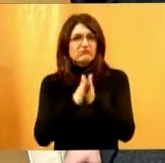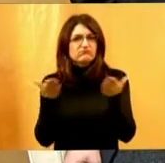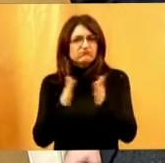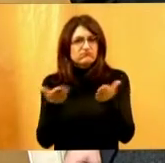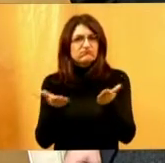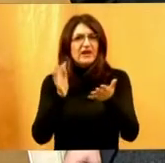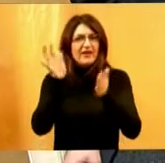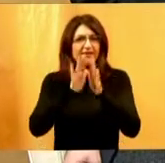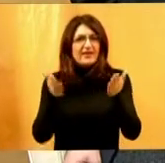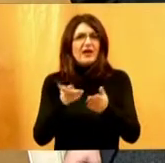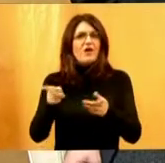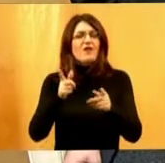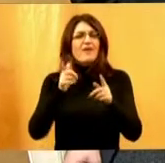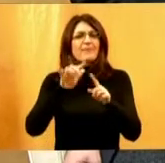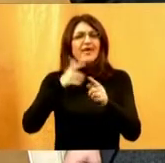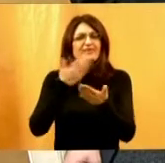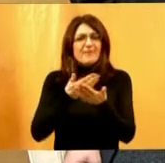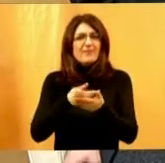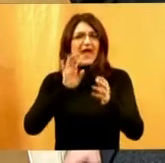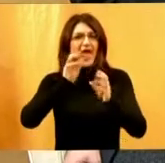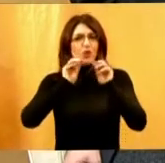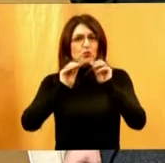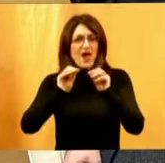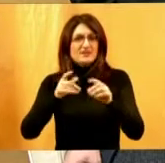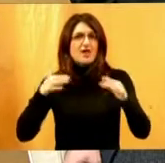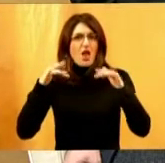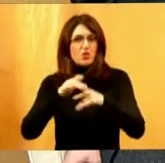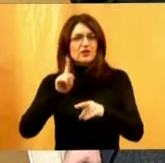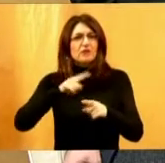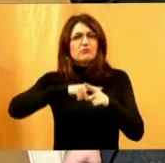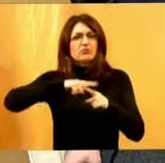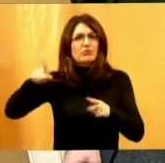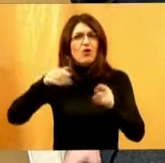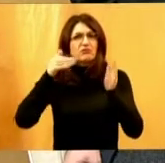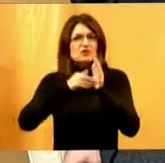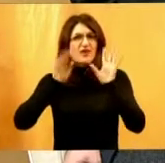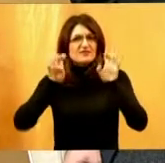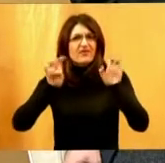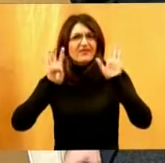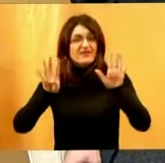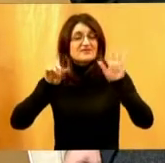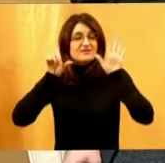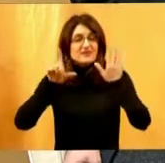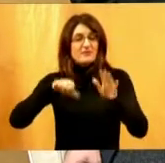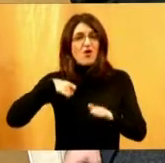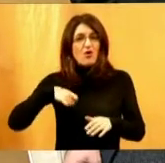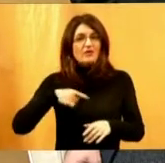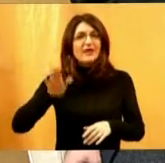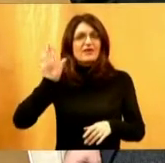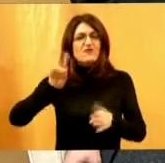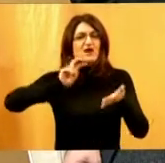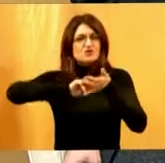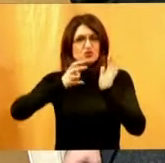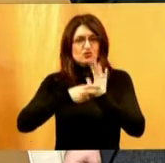na temeljnu edukaciju kadrova. Pa iza toga još sve do 1997. godine njihovo